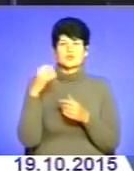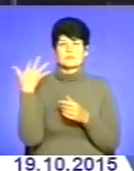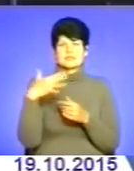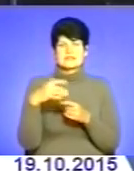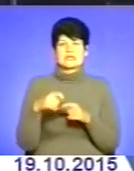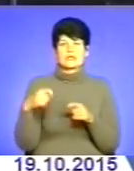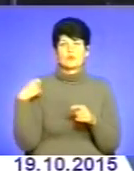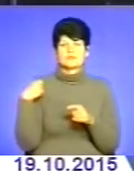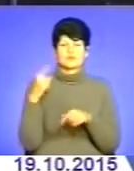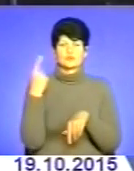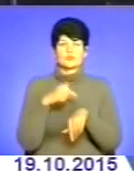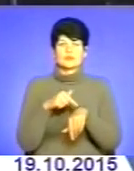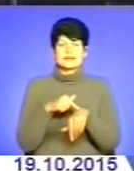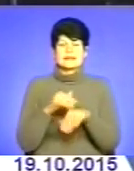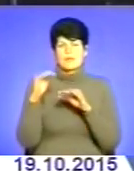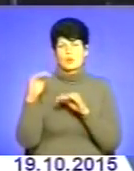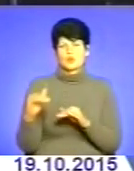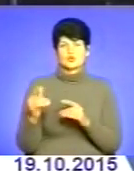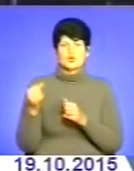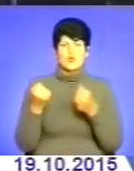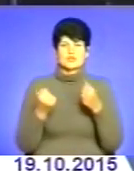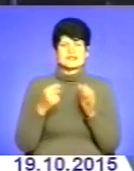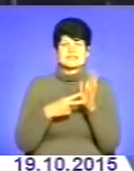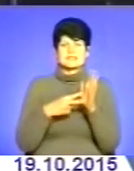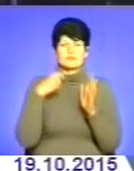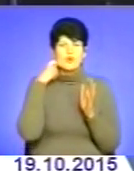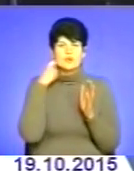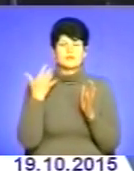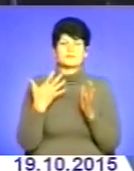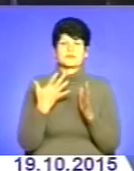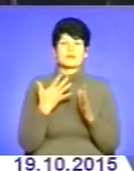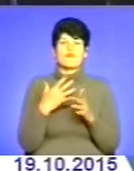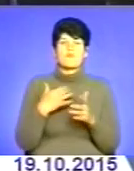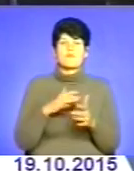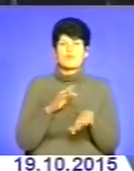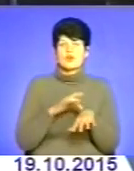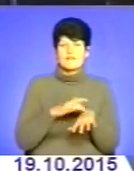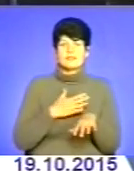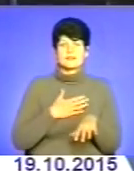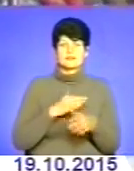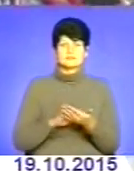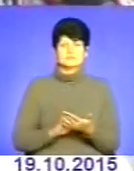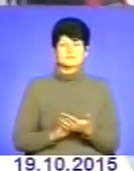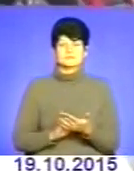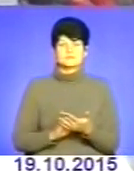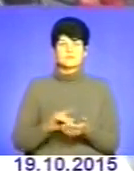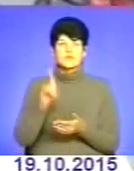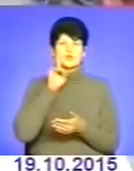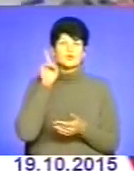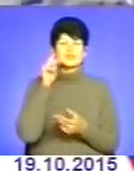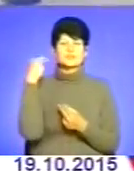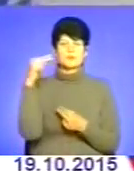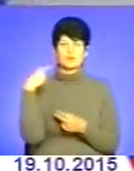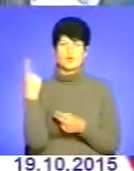за годину Наймолодшому гонщику лише 7 років Вболівалися за маленьких шумахерів і наші журналісти Юний чемпіон